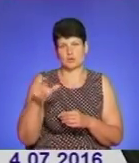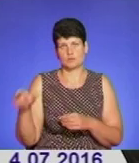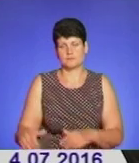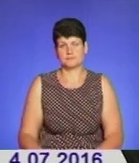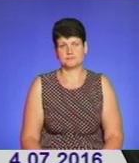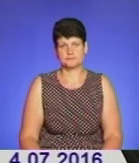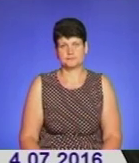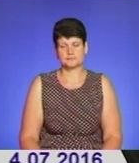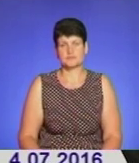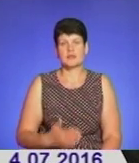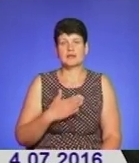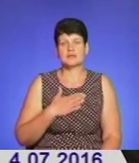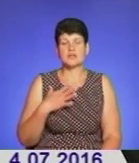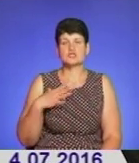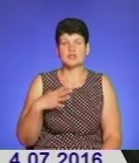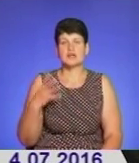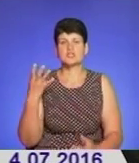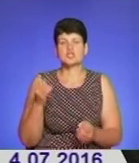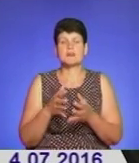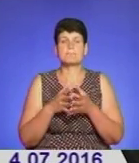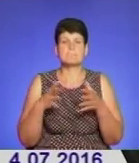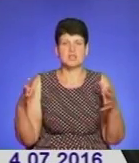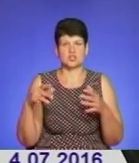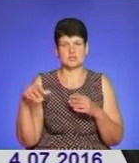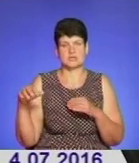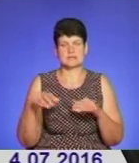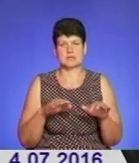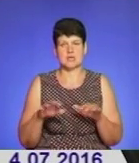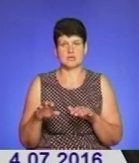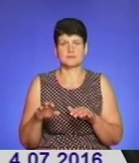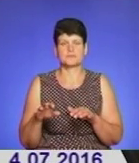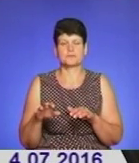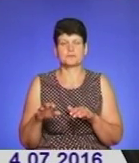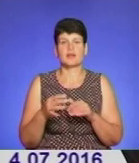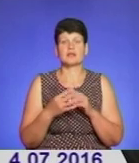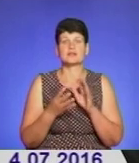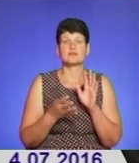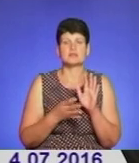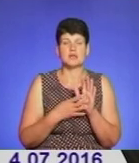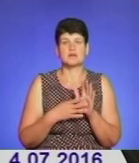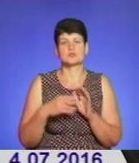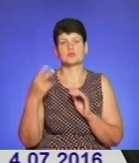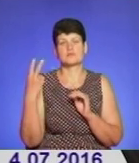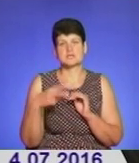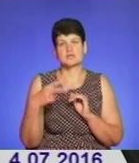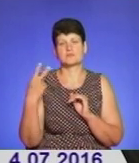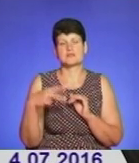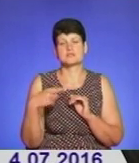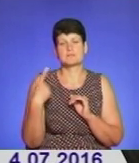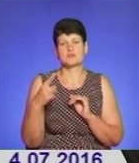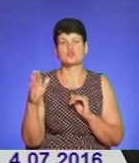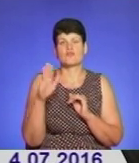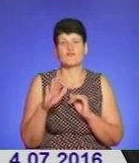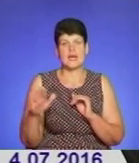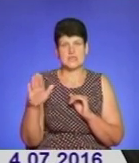Нас чекає ще більший захід. 19-20-21 вересня